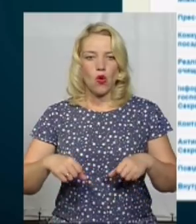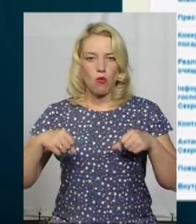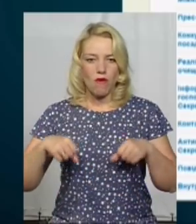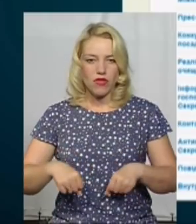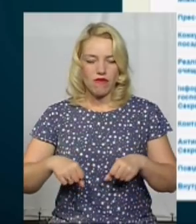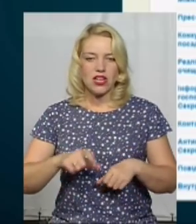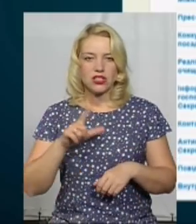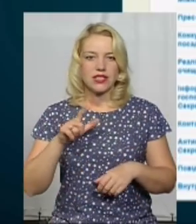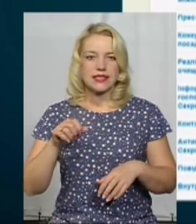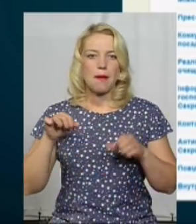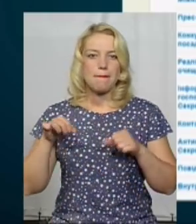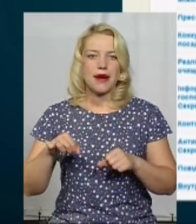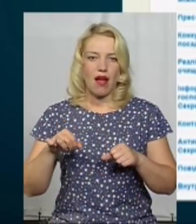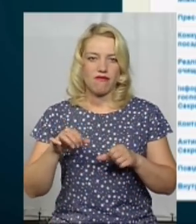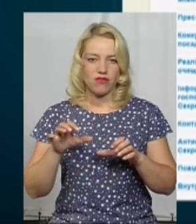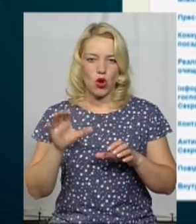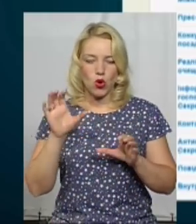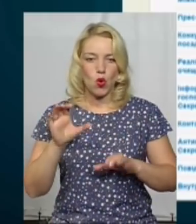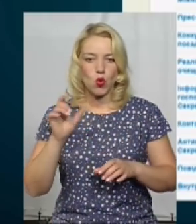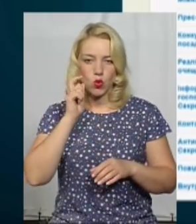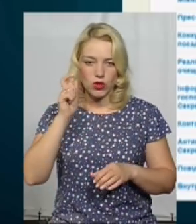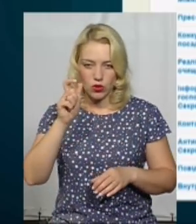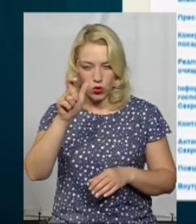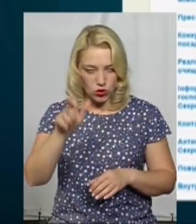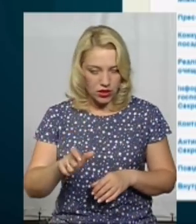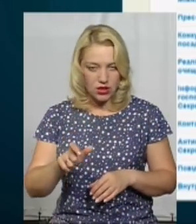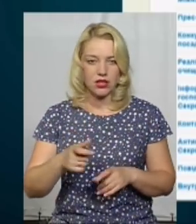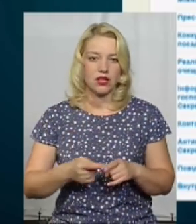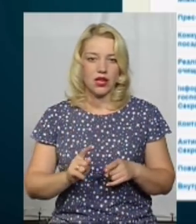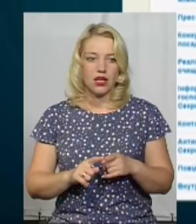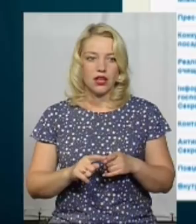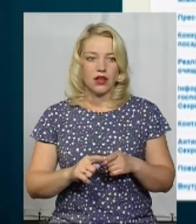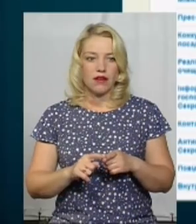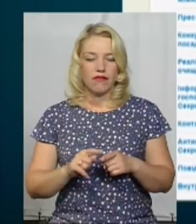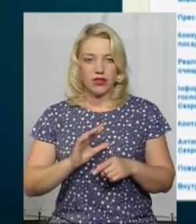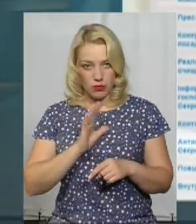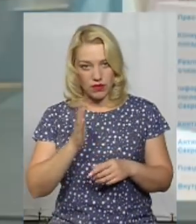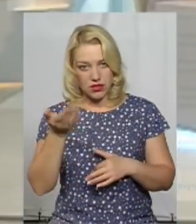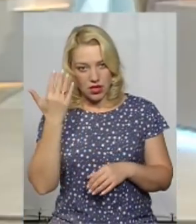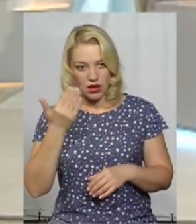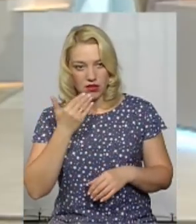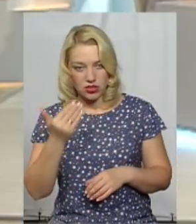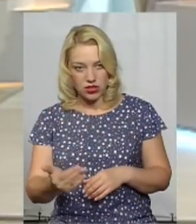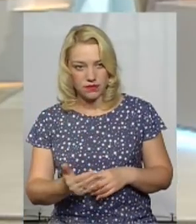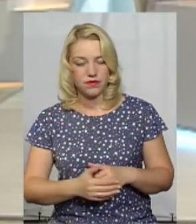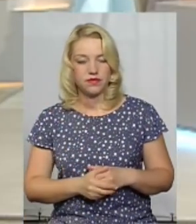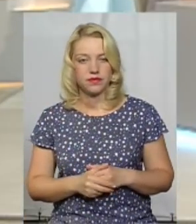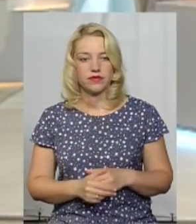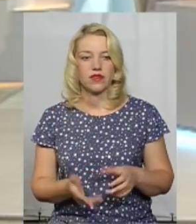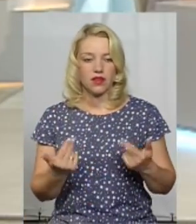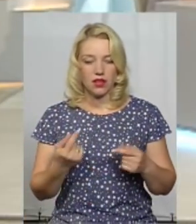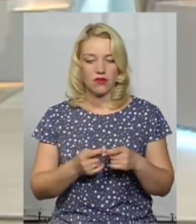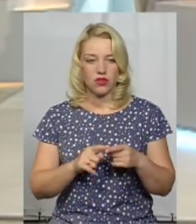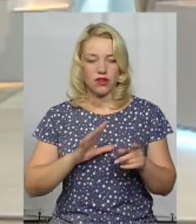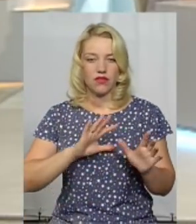і громадських моніторів в психоневрологічних закладах області відбувалися раніше? Так,